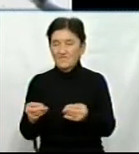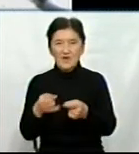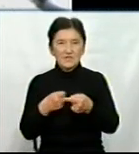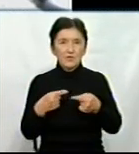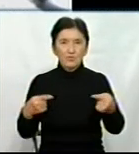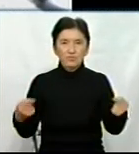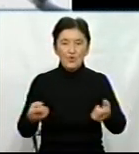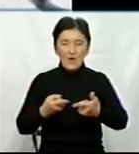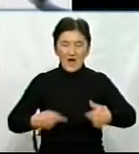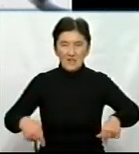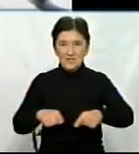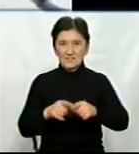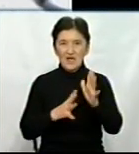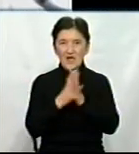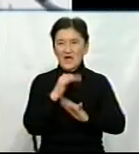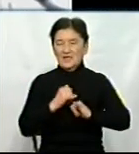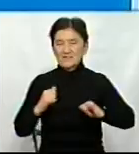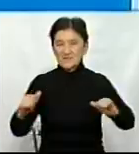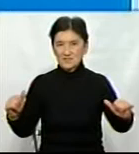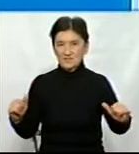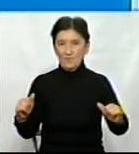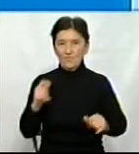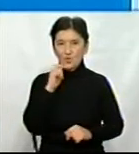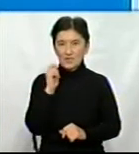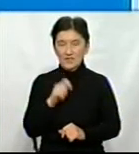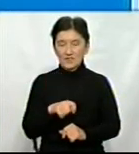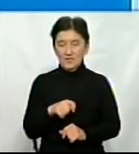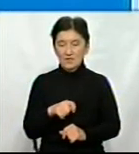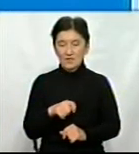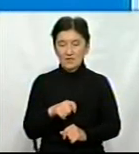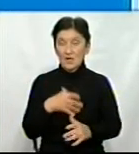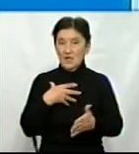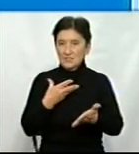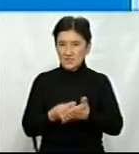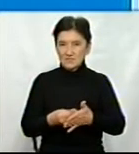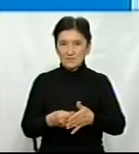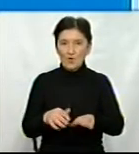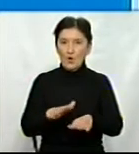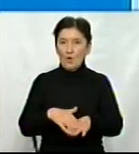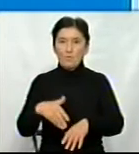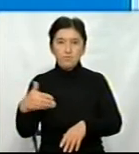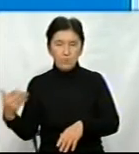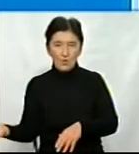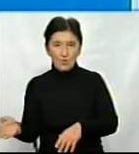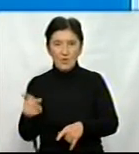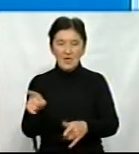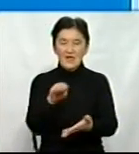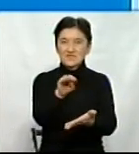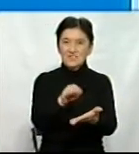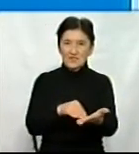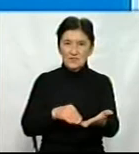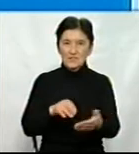тваринництва чи рослинництва в Україні. Зі свого боку, з статистики наших